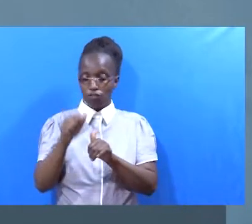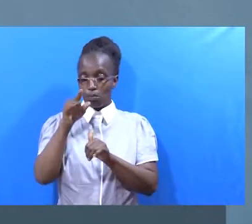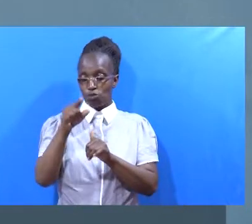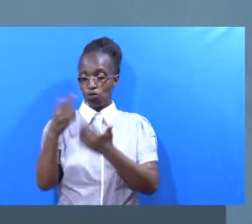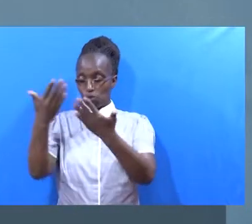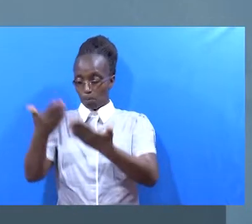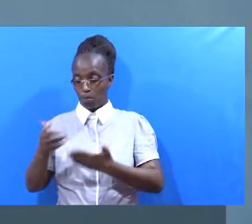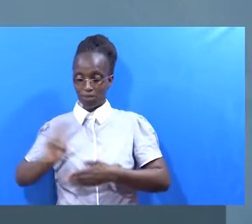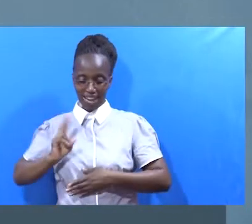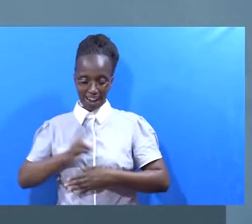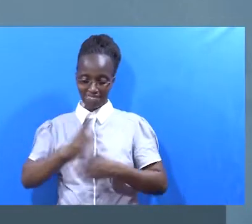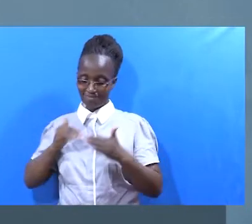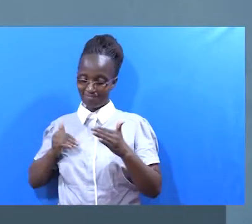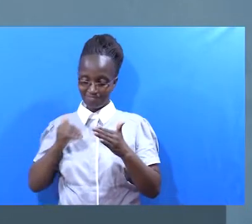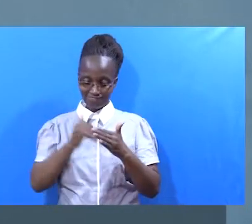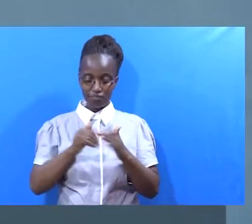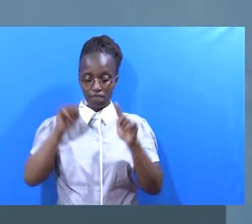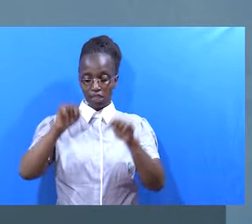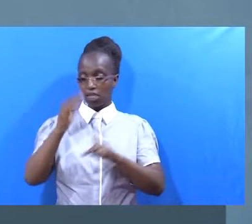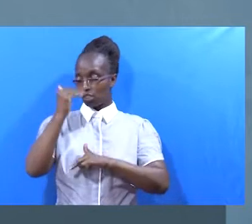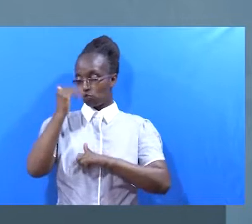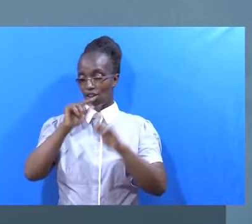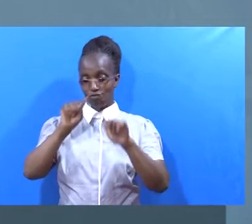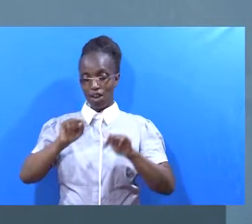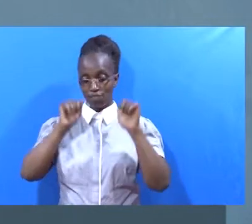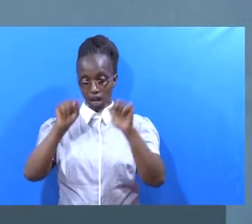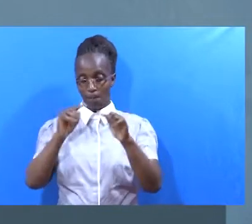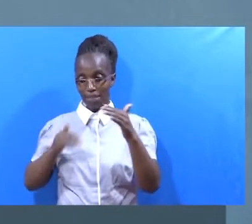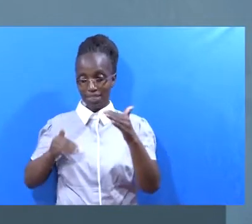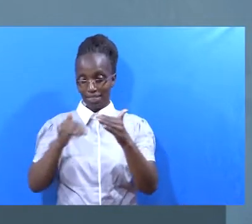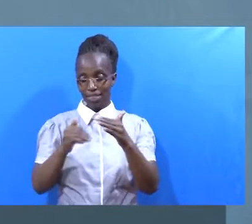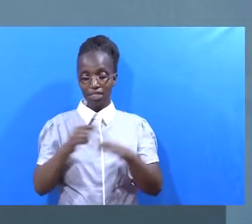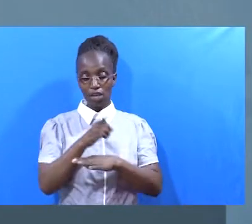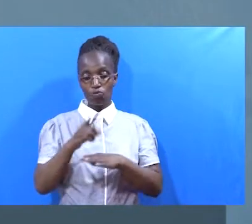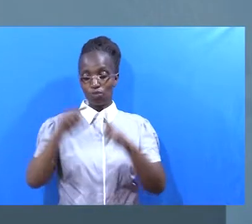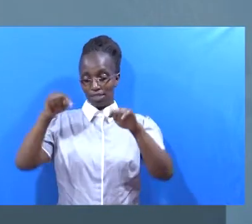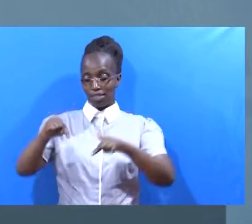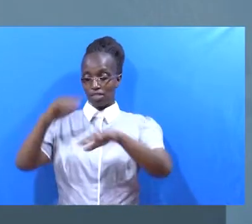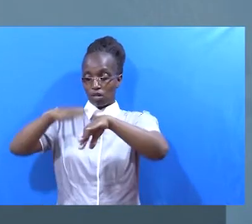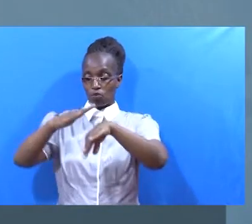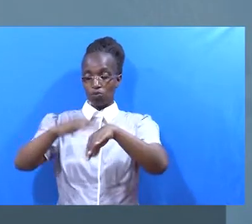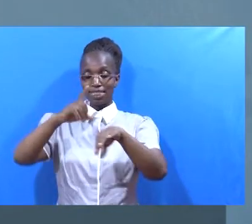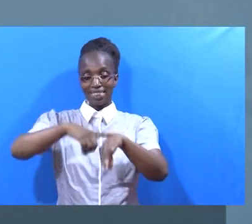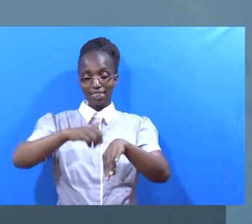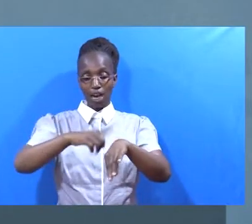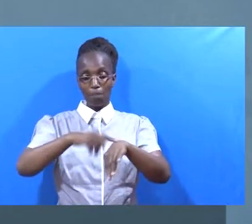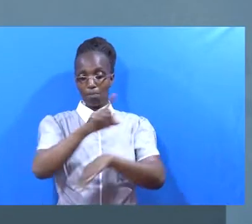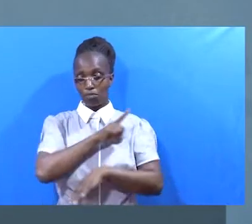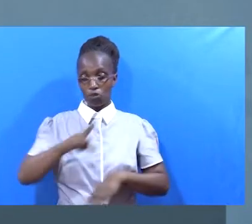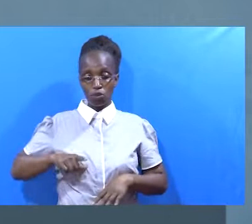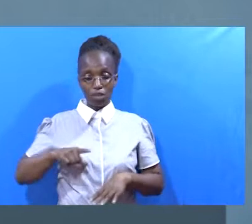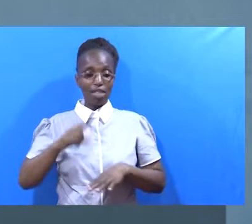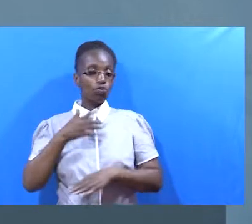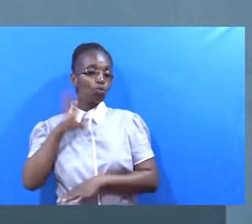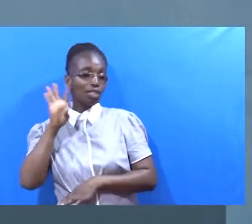wewe ulituleta karibu Nandiyo sababu tuko nanafasi hii ya kuchongia mbeli ya kiticha kucharema Wakati mwema huu ambapo